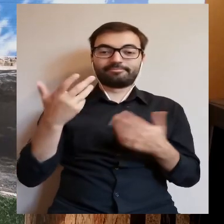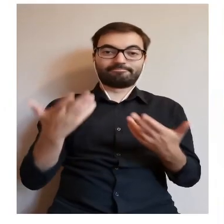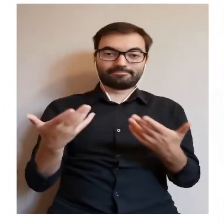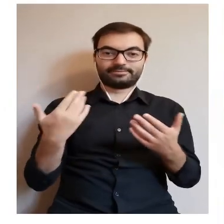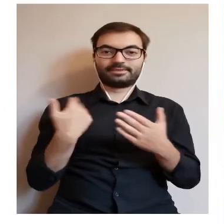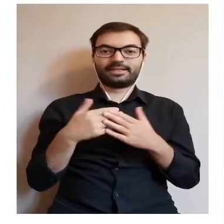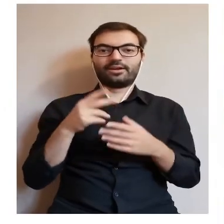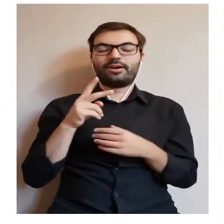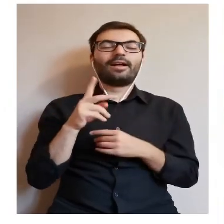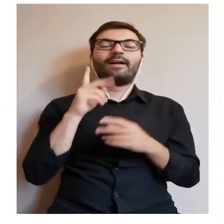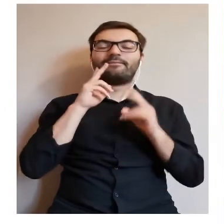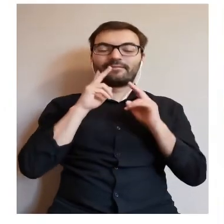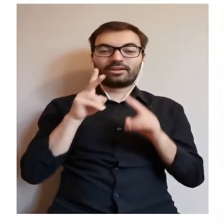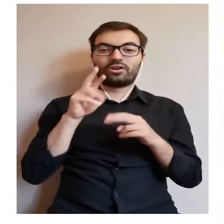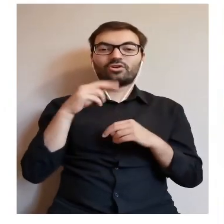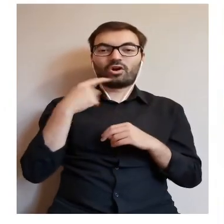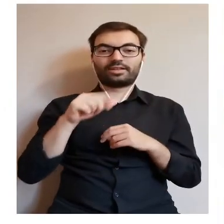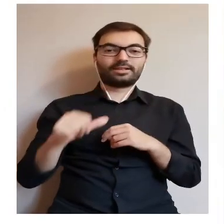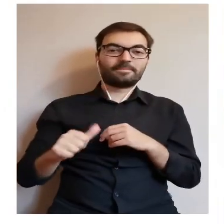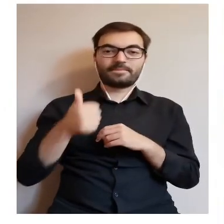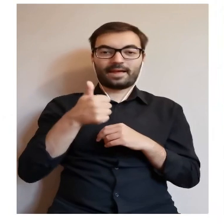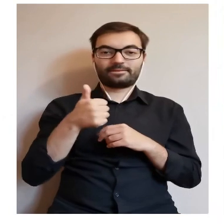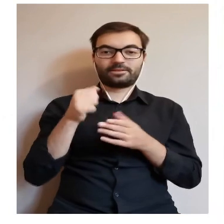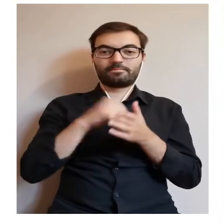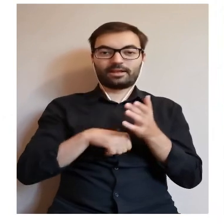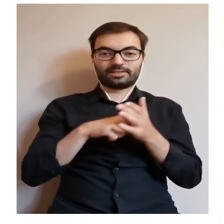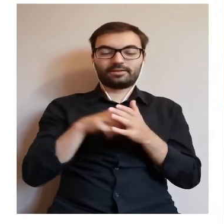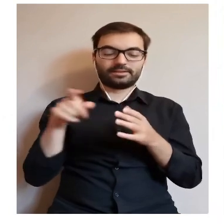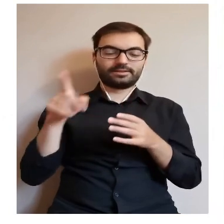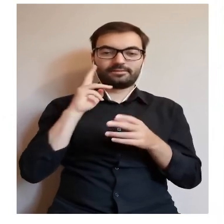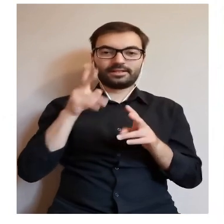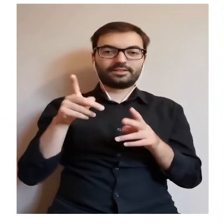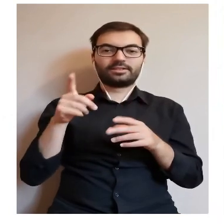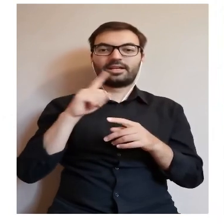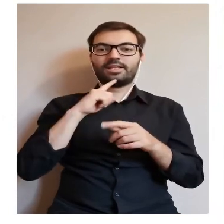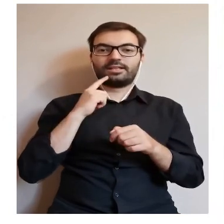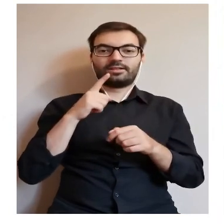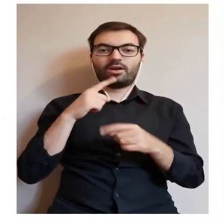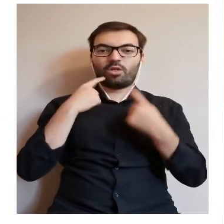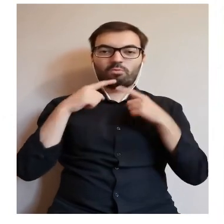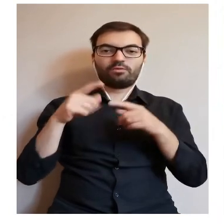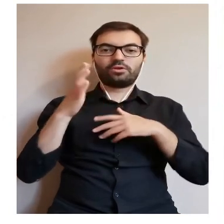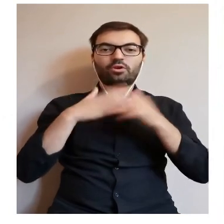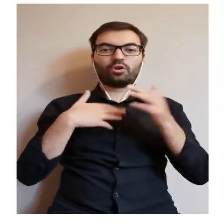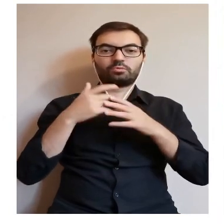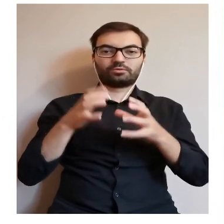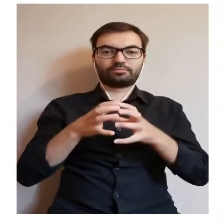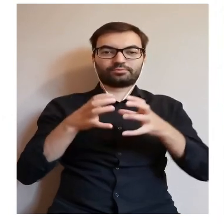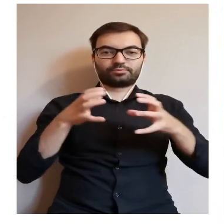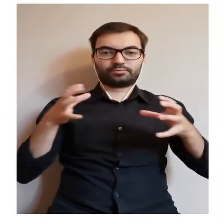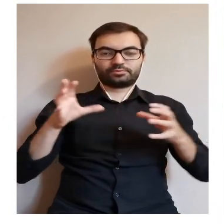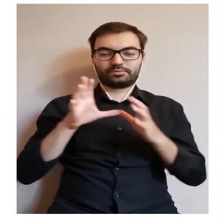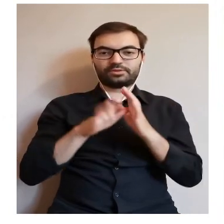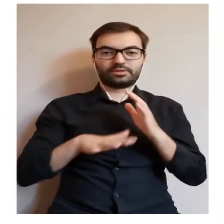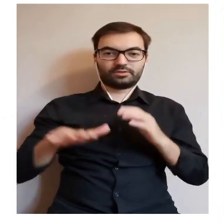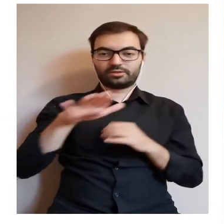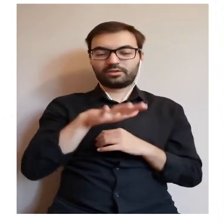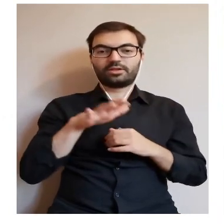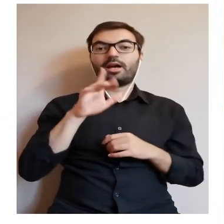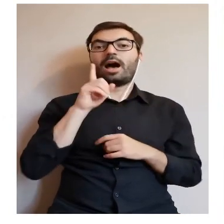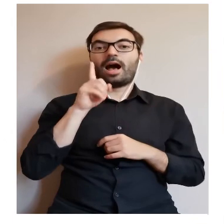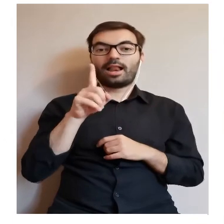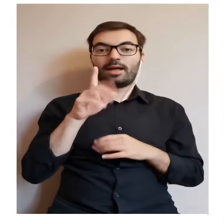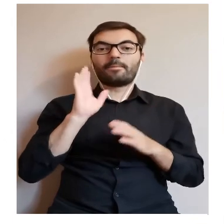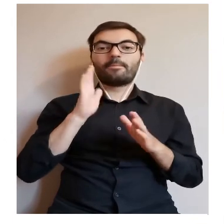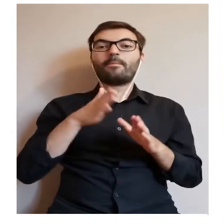rzeczywiście z Konradem I Mazowieckim związana jest rozbudowa grodziska na terenie Gostynina, ale